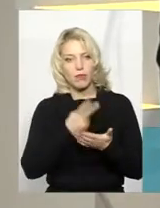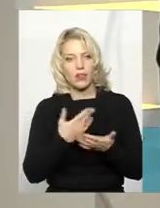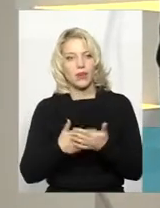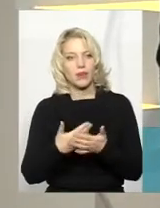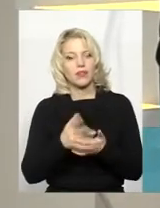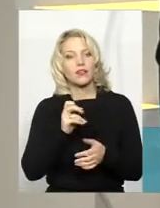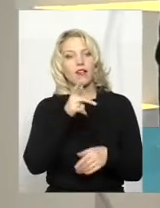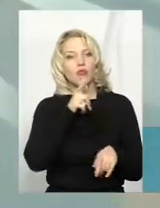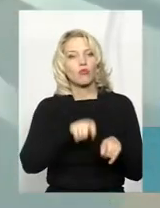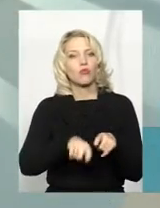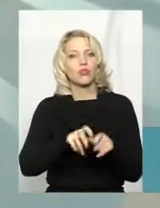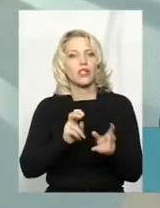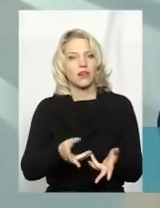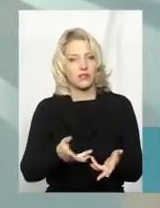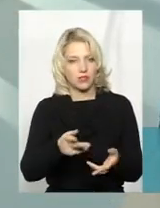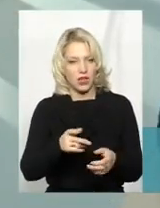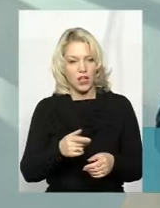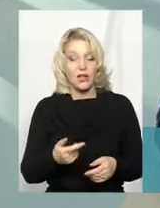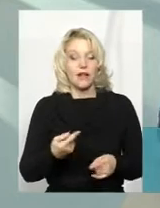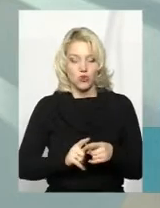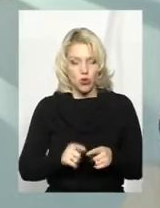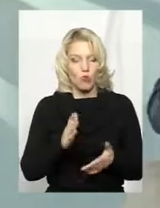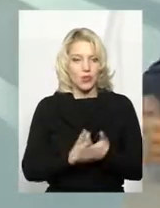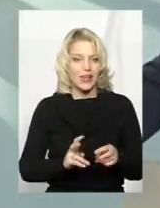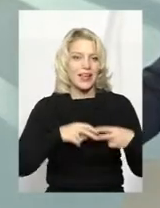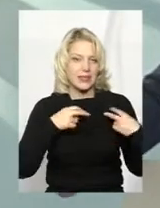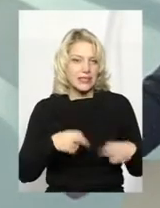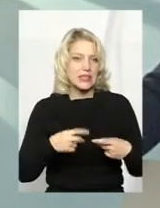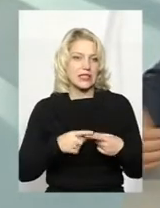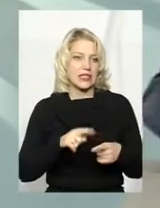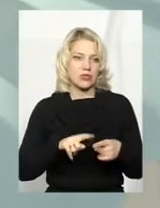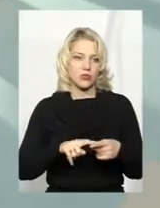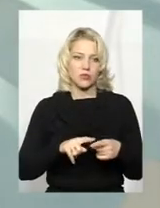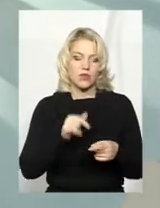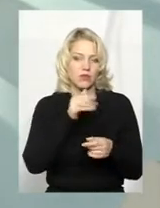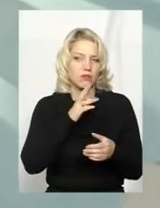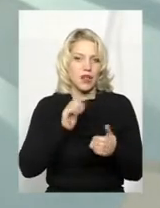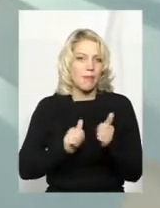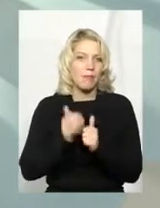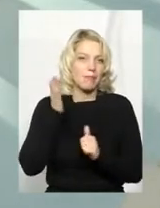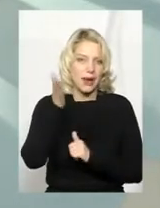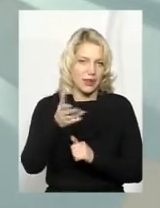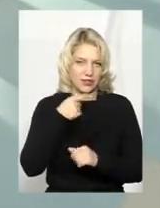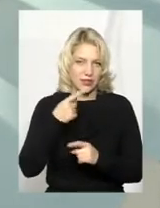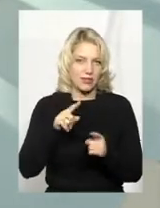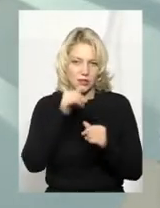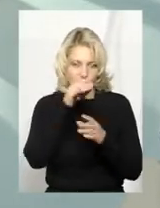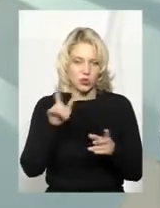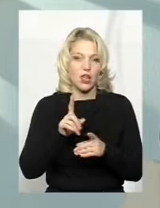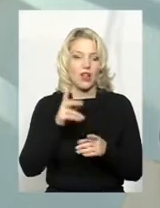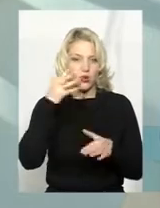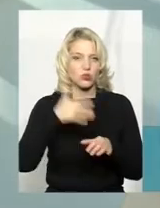контролю як такого? Є в цьому є теж ризик. Тобто, ти все не передбачиш аж ніяк. Розуміємо, що у нас виборчий сезон